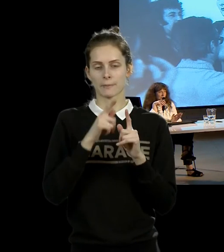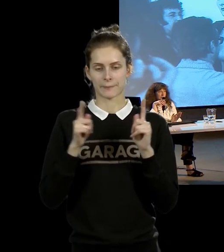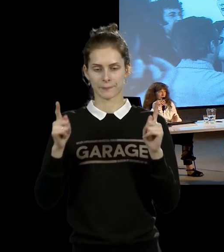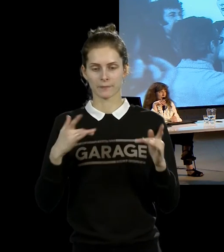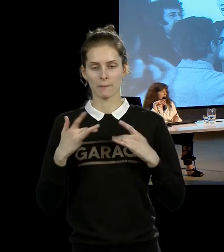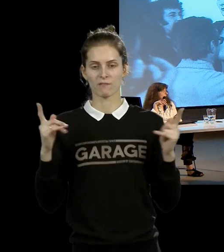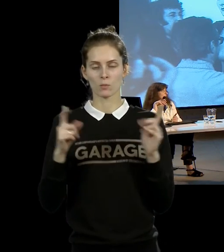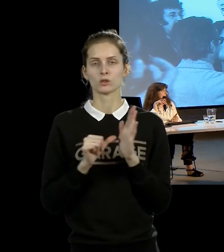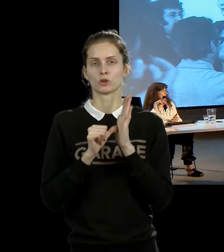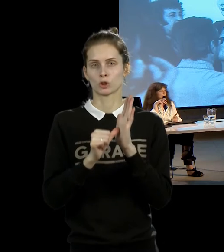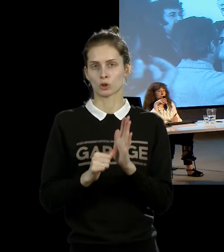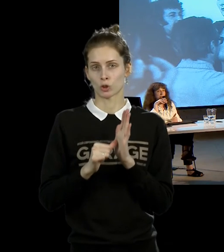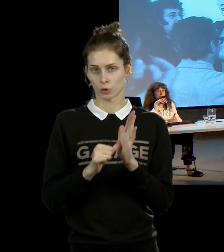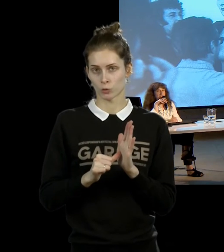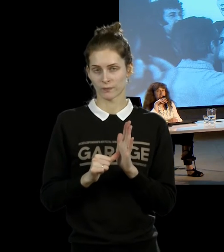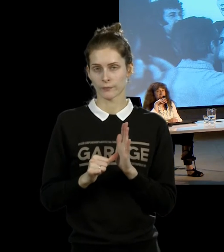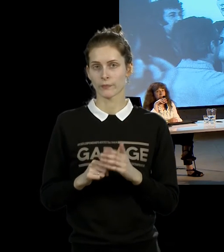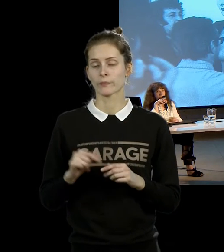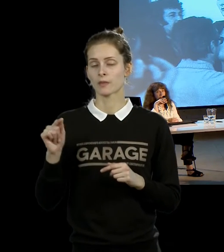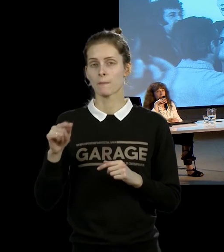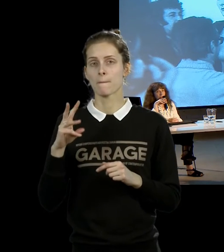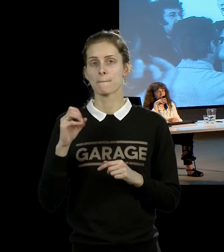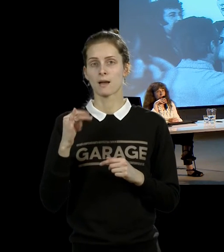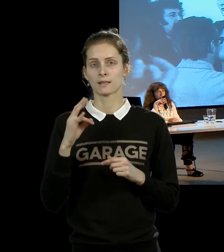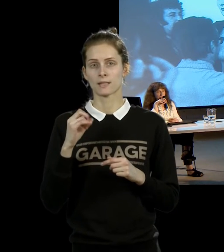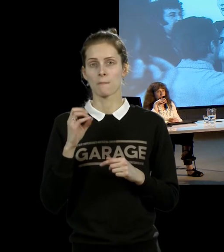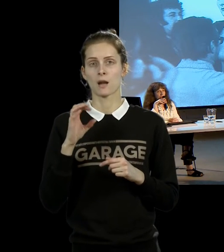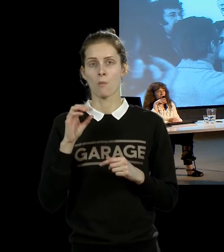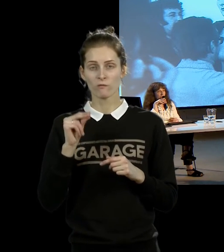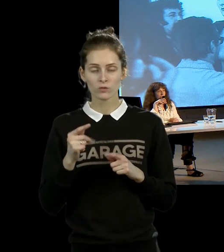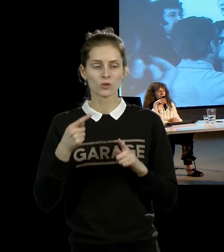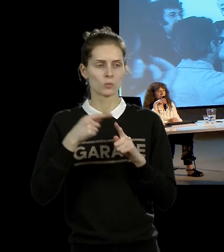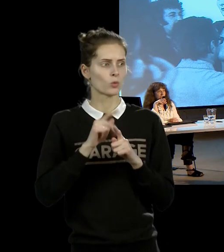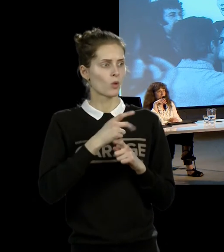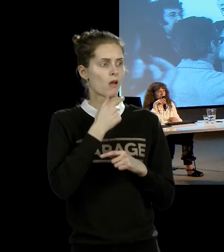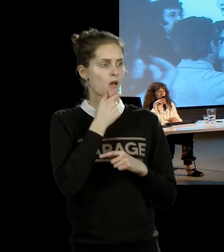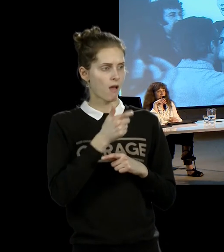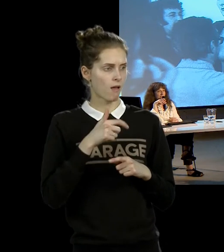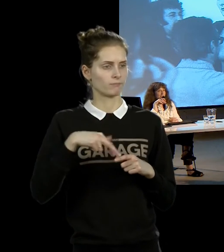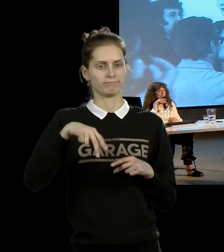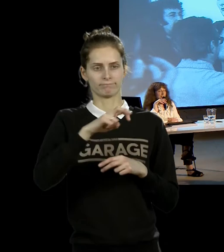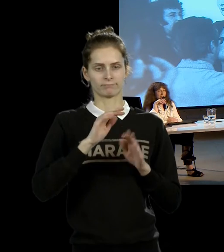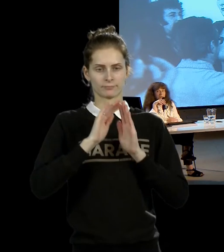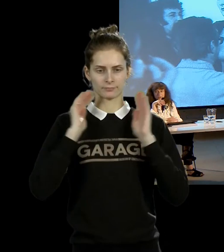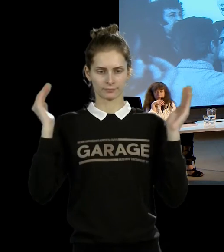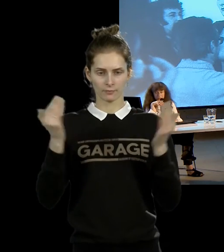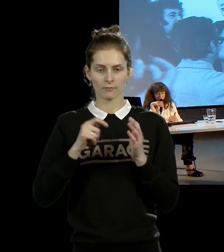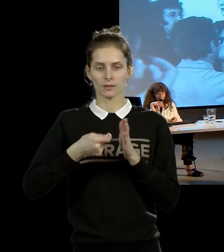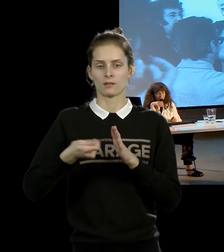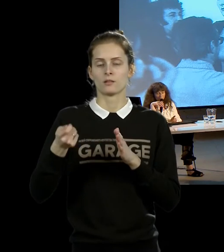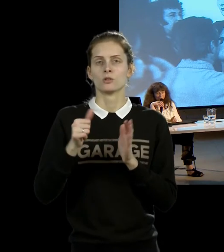самой Мариной Абрамович заперли на 6 часов в этом помещении, оттуда нельзя было выйти. И